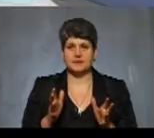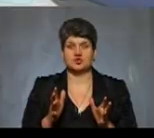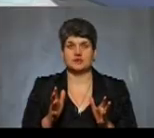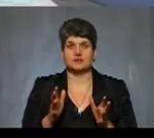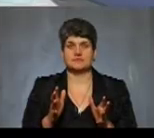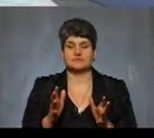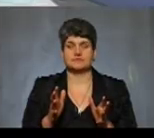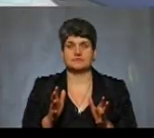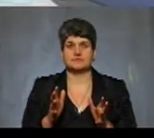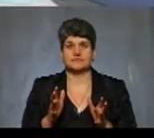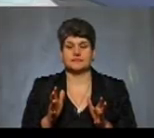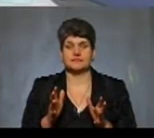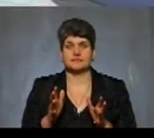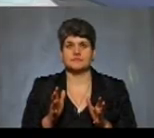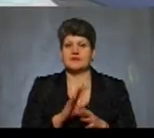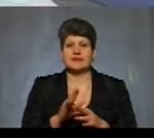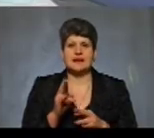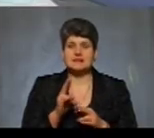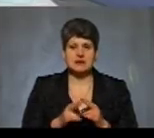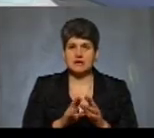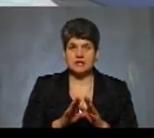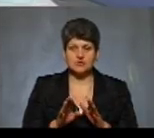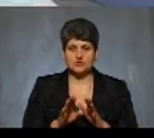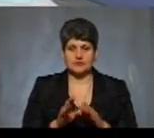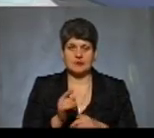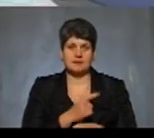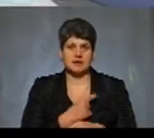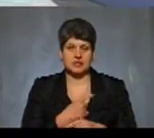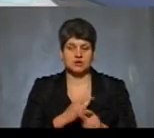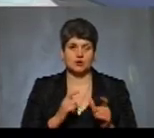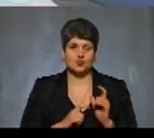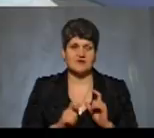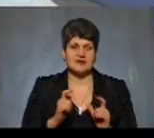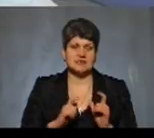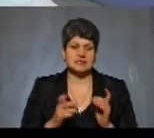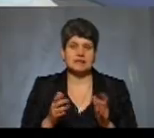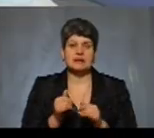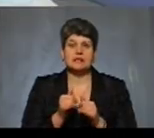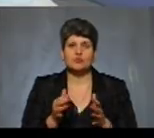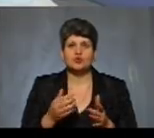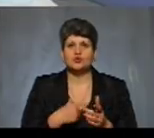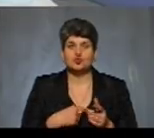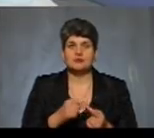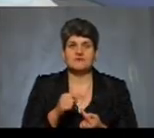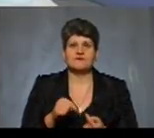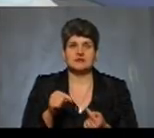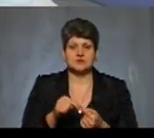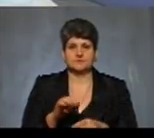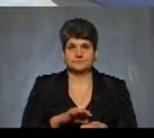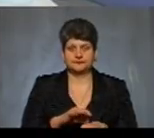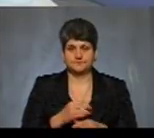не закінчували медичні університети і не можуть собі визначити той чи інший діагноз.